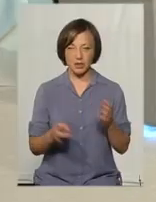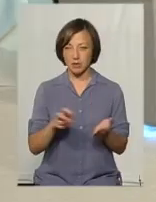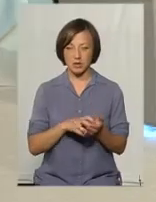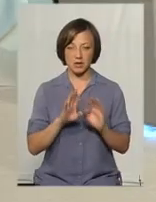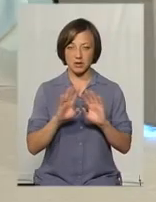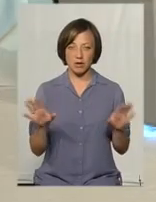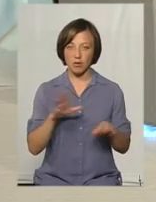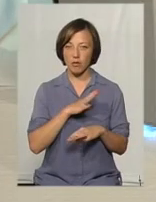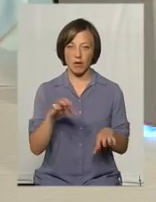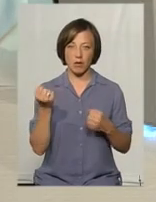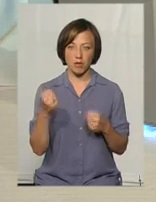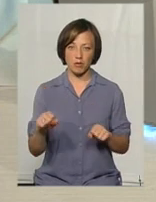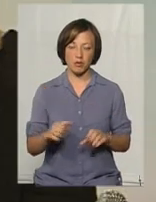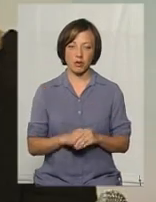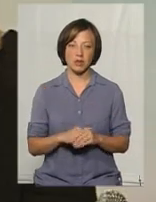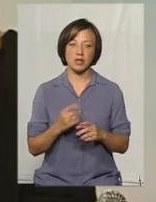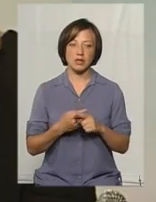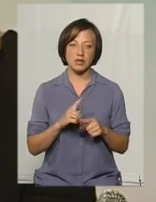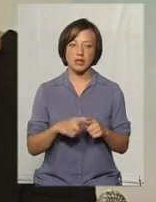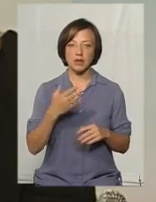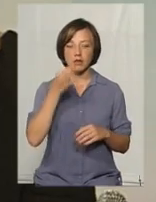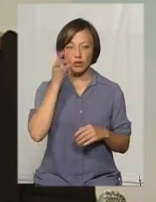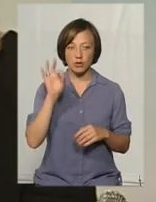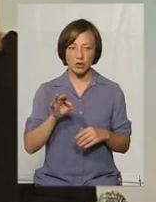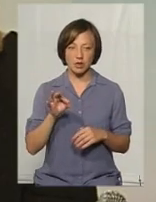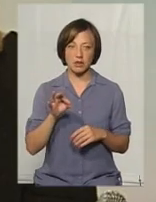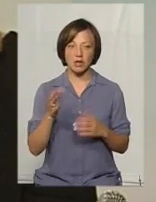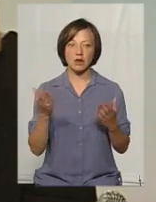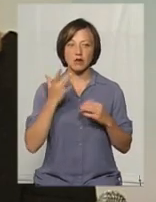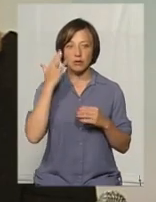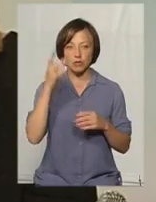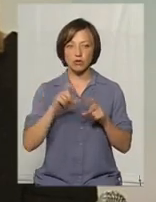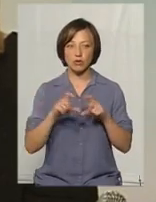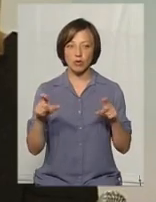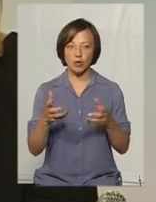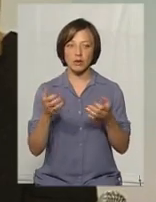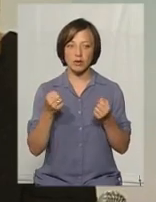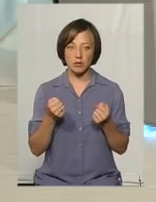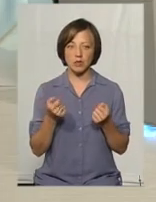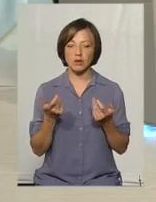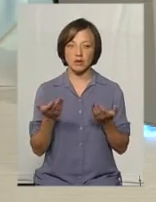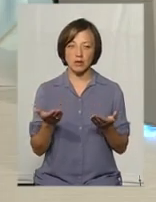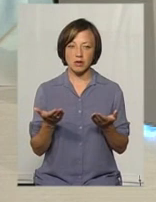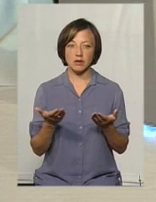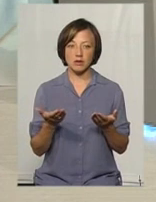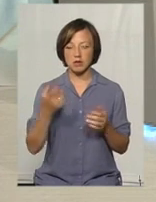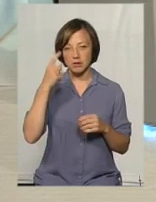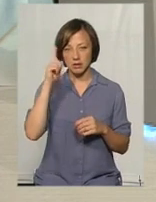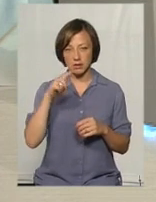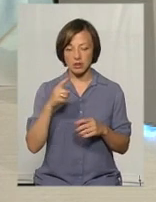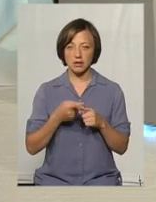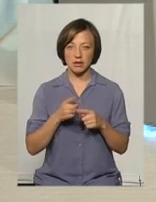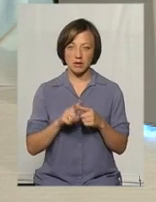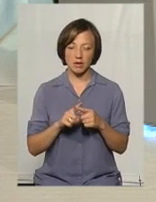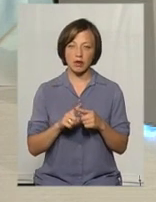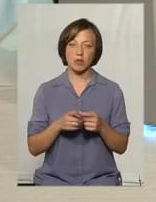Невдач не буває перемог. Це твій досвід. З якою метою в школу? Щоб отримати щось? Крестевну дозі року.